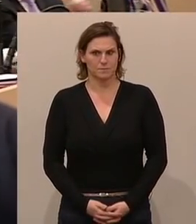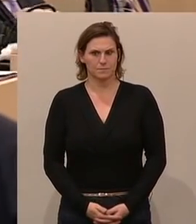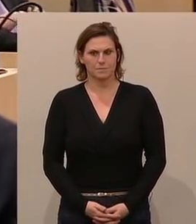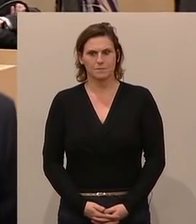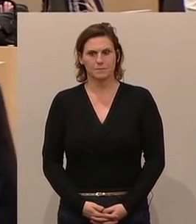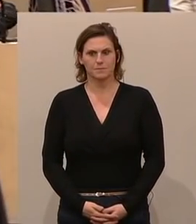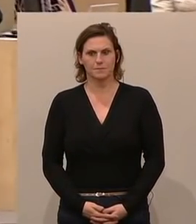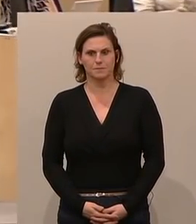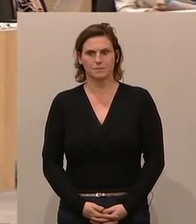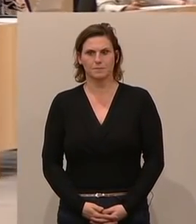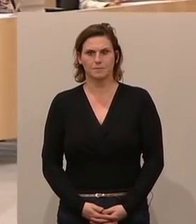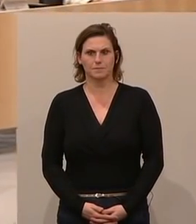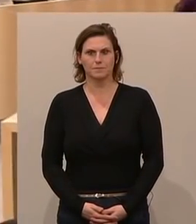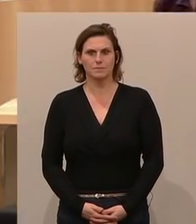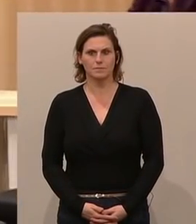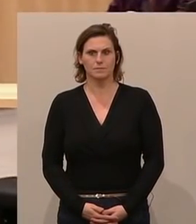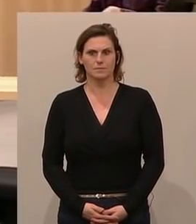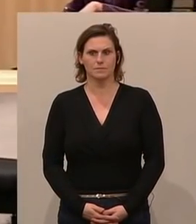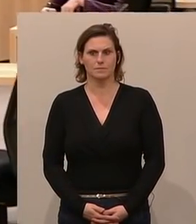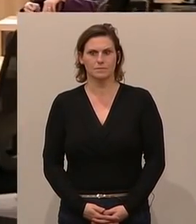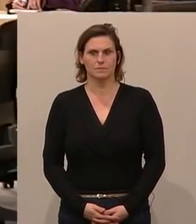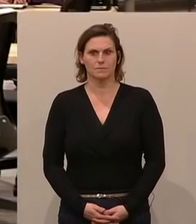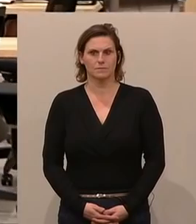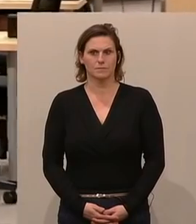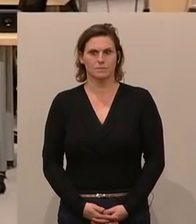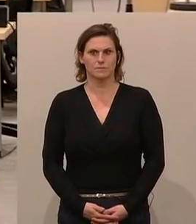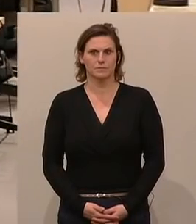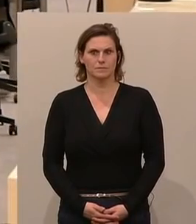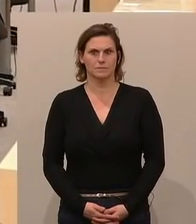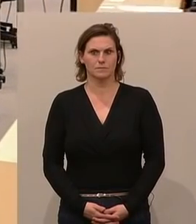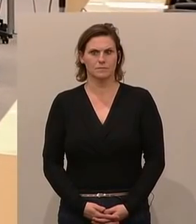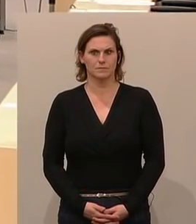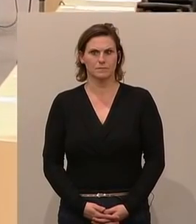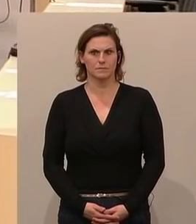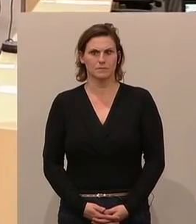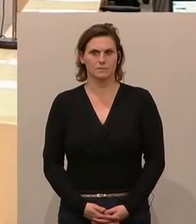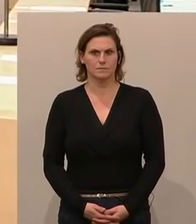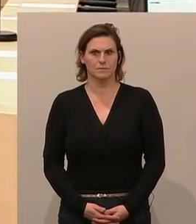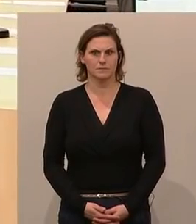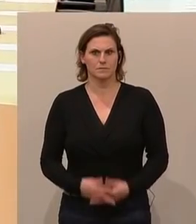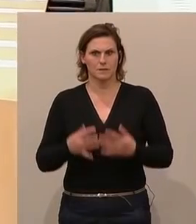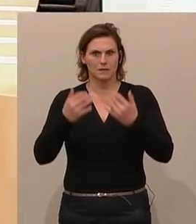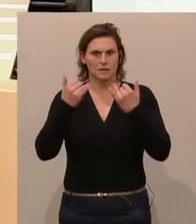Susanne Fürst war das von der FPÖ. Sie kritisiert vor allem die Wiener Stadtregierung und der SPÖ-Führung. kritisiert vor Wiener Stadtregierung